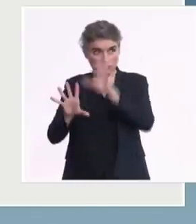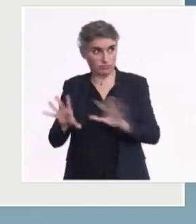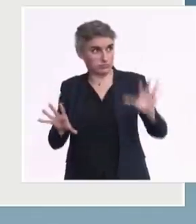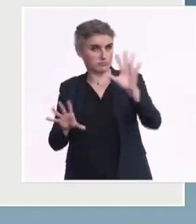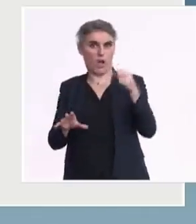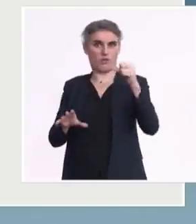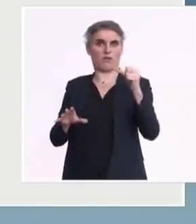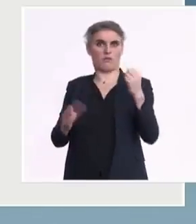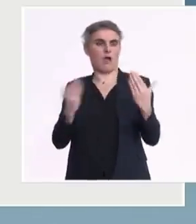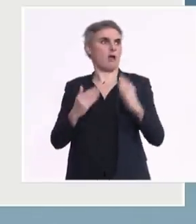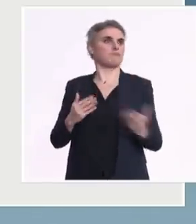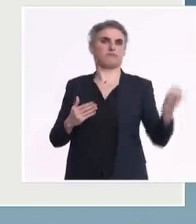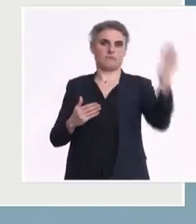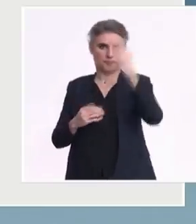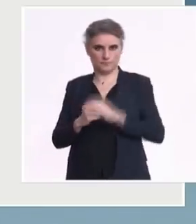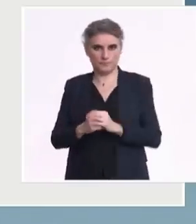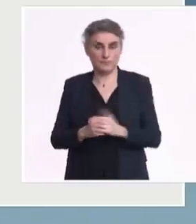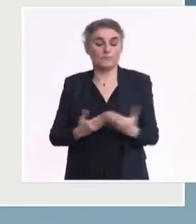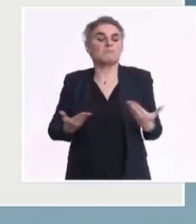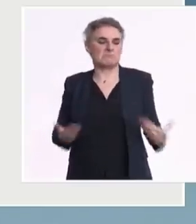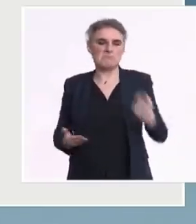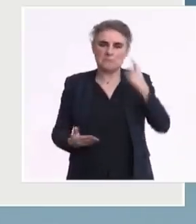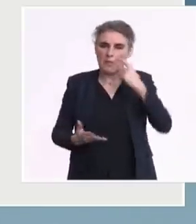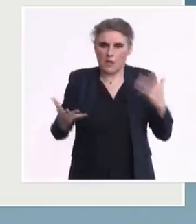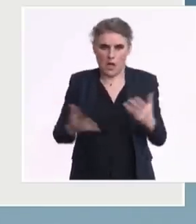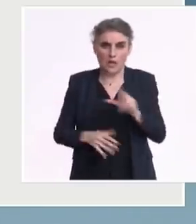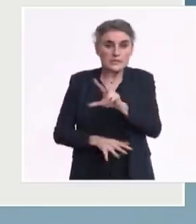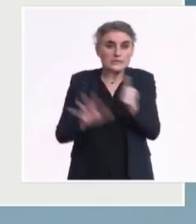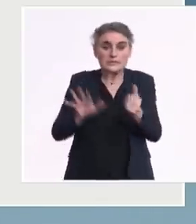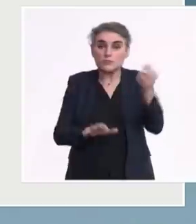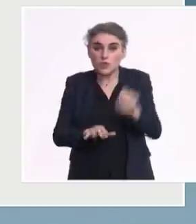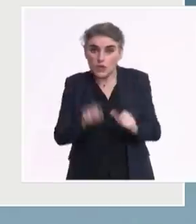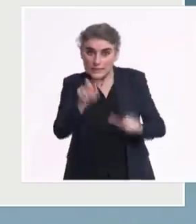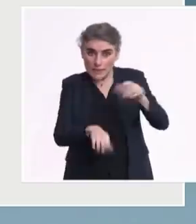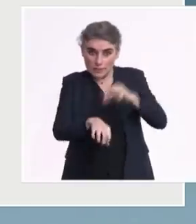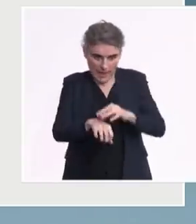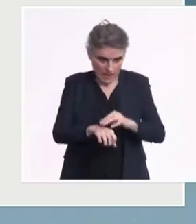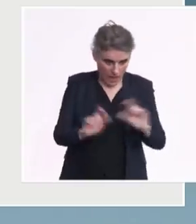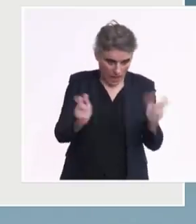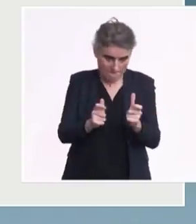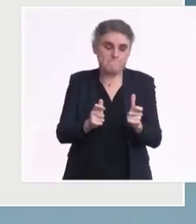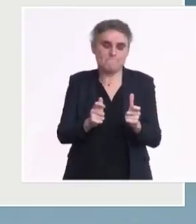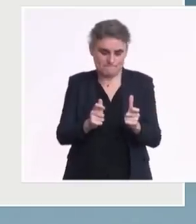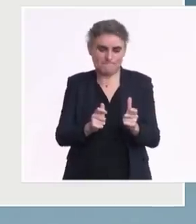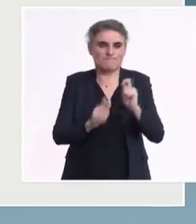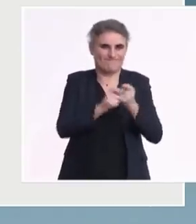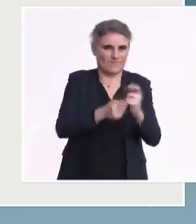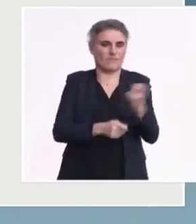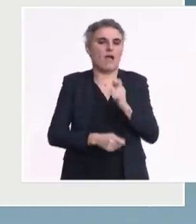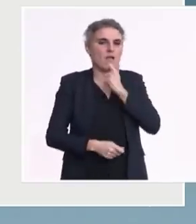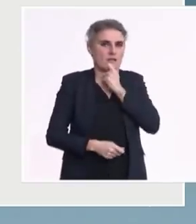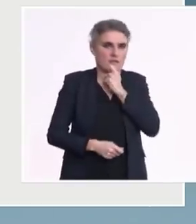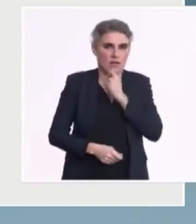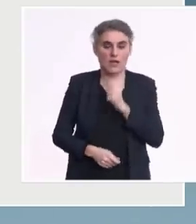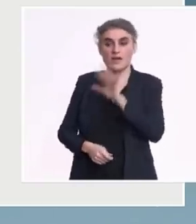Nous savons que 36% des cas positifs criblés correspondent à des variants dits britanniques et que 5% correspondent